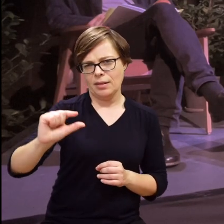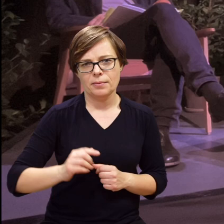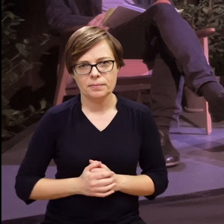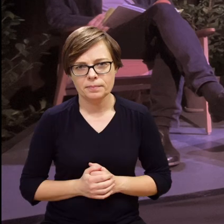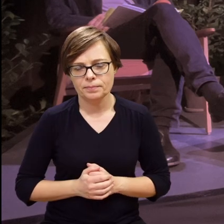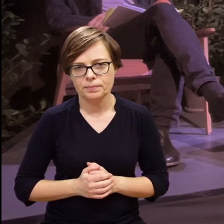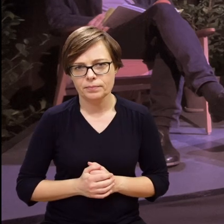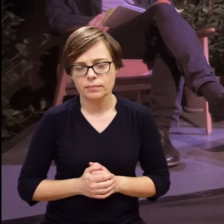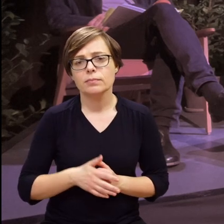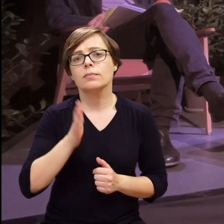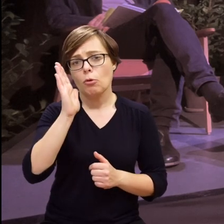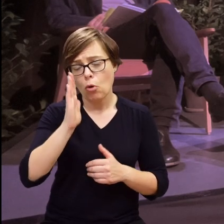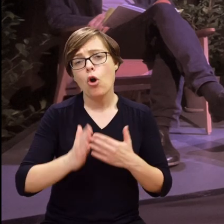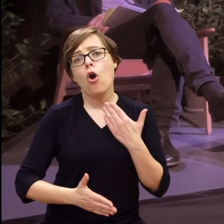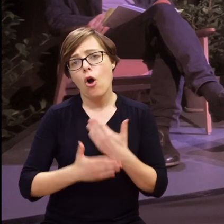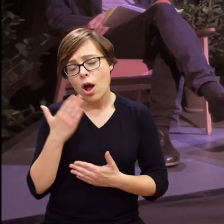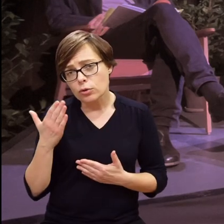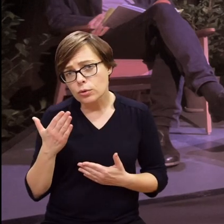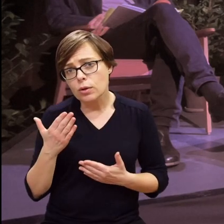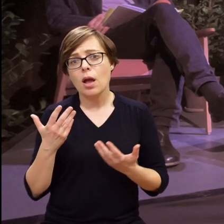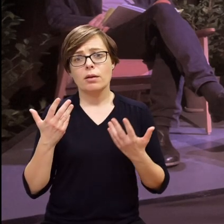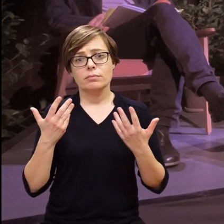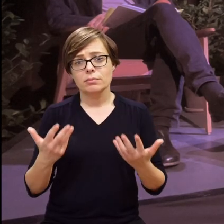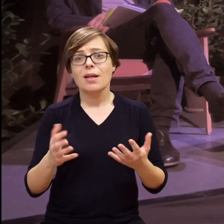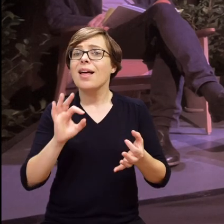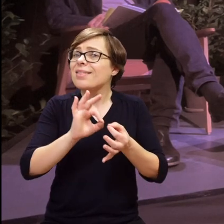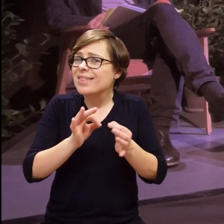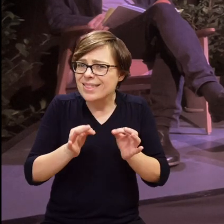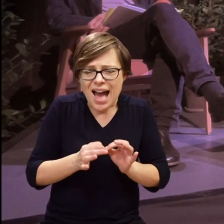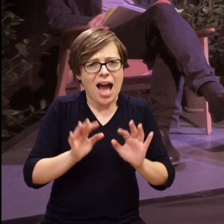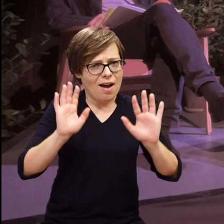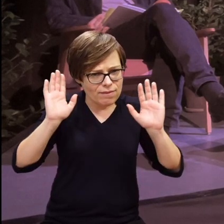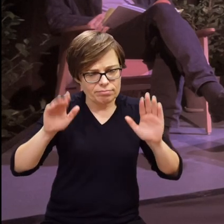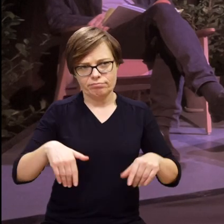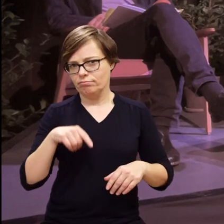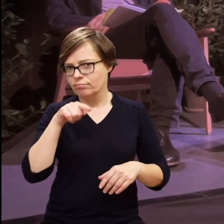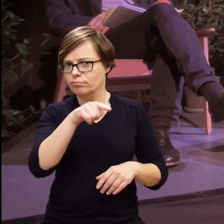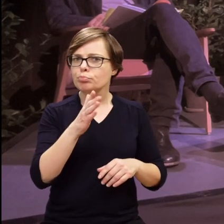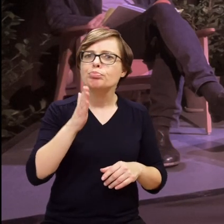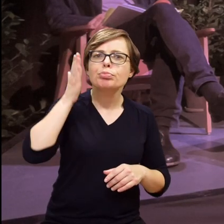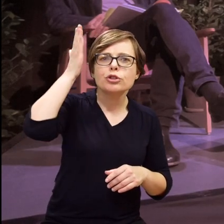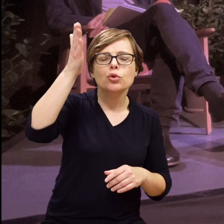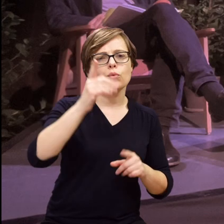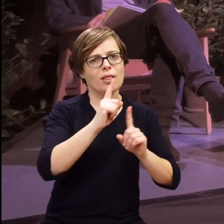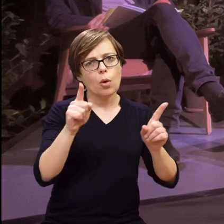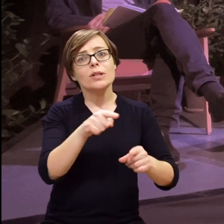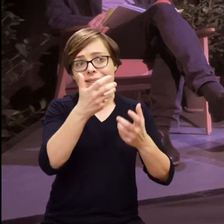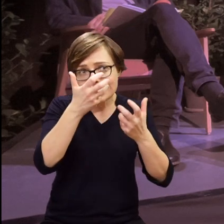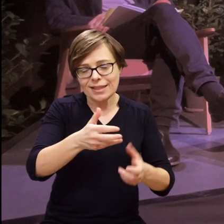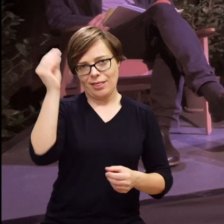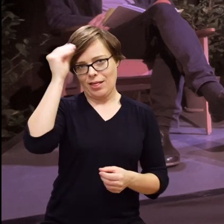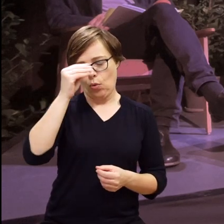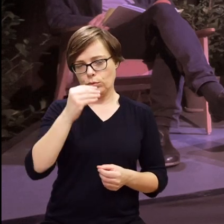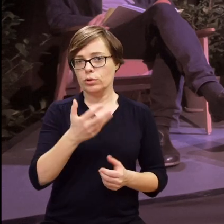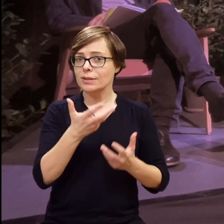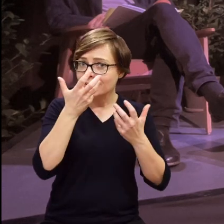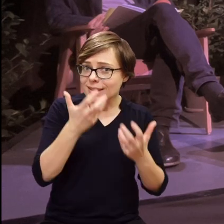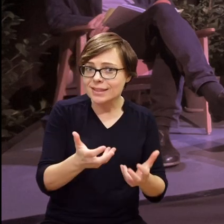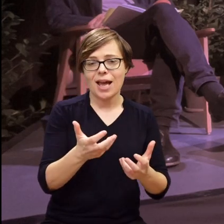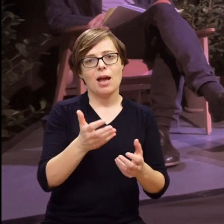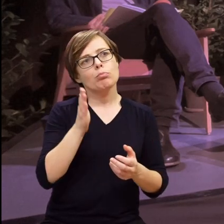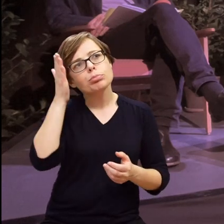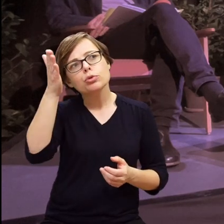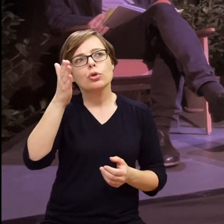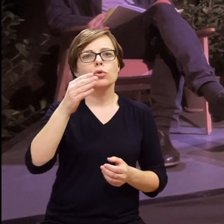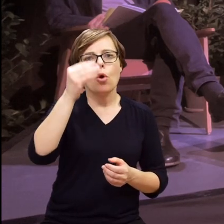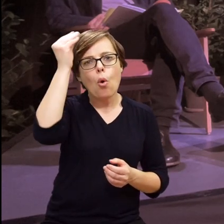jest właściwie minimalna, to się okazuje, że nawet jeżeli ci przyszli pedagodzy chcą się nauczyć i chcą mieć